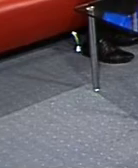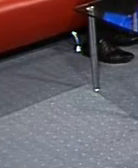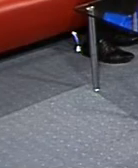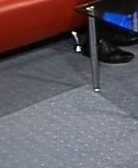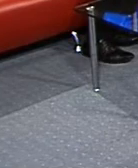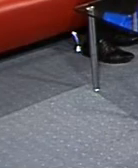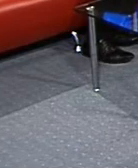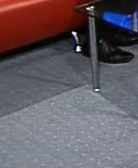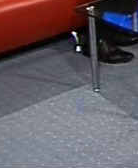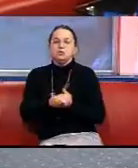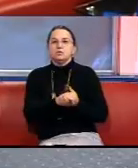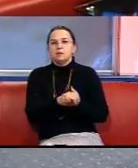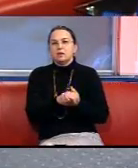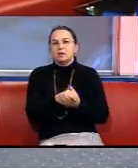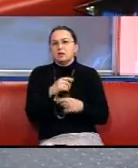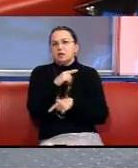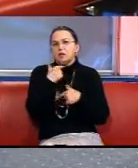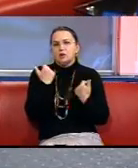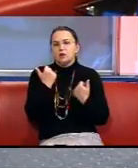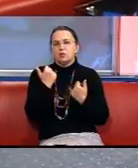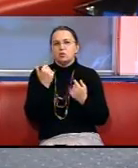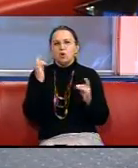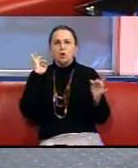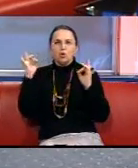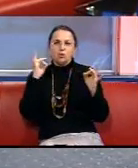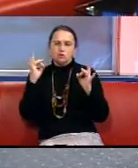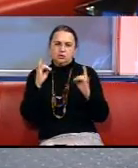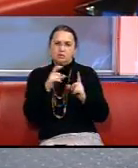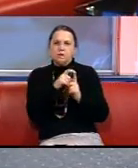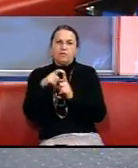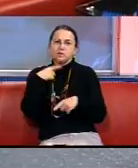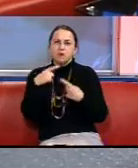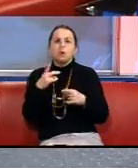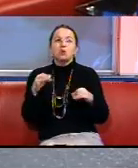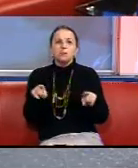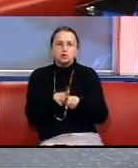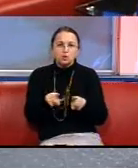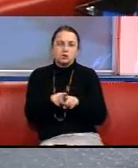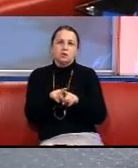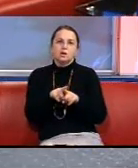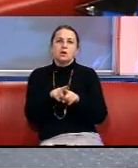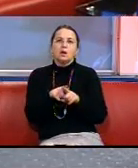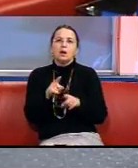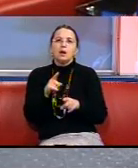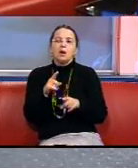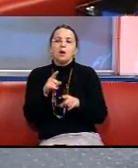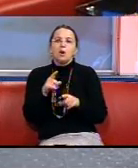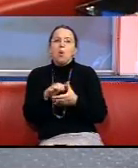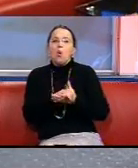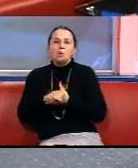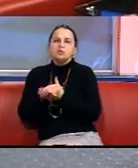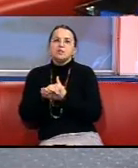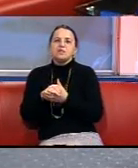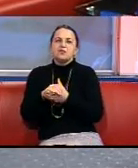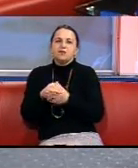Суспільство, ну я не хочу такими гучними фразами висловлюватися, але все ж таки забургувало у